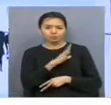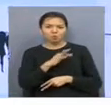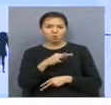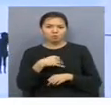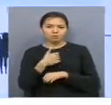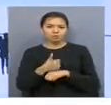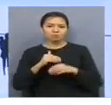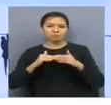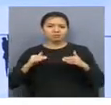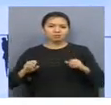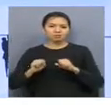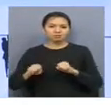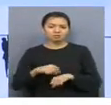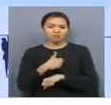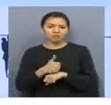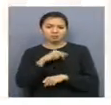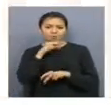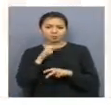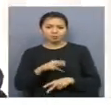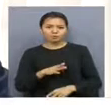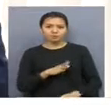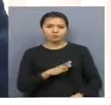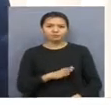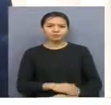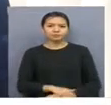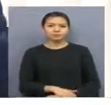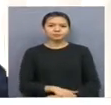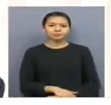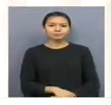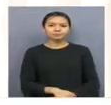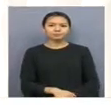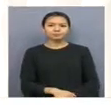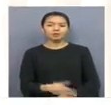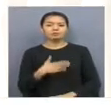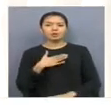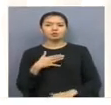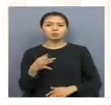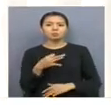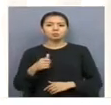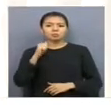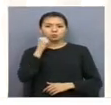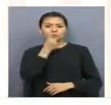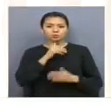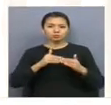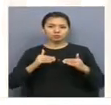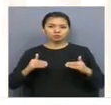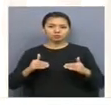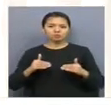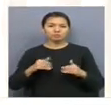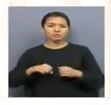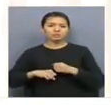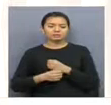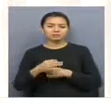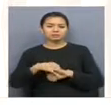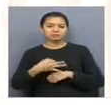балаларды қорғау мәселесіне баса назар аударды. Біздің облыста өткен жылы балаларға қатысты тіркелген зорлық